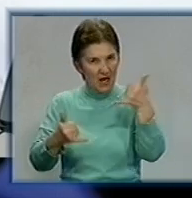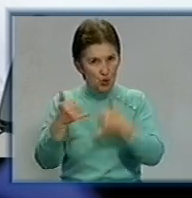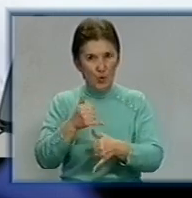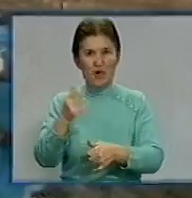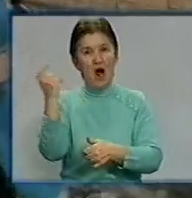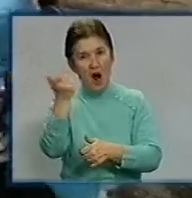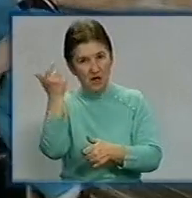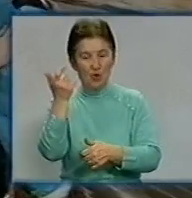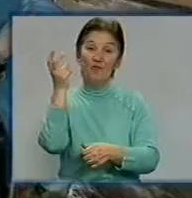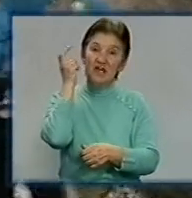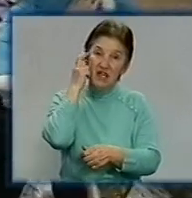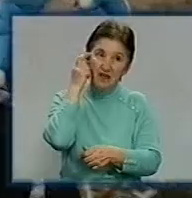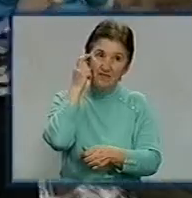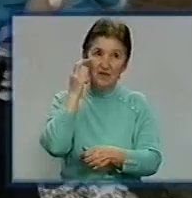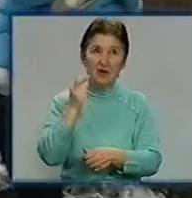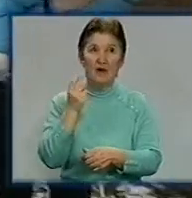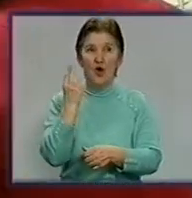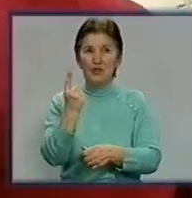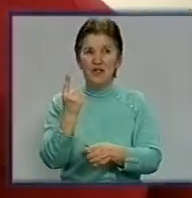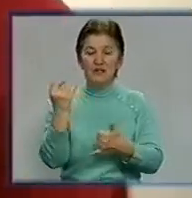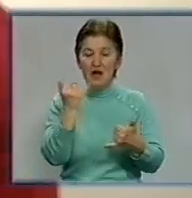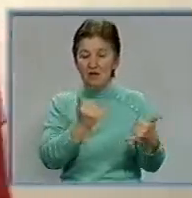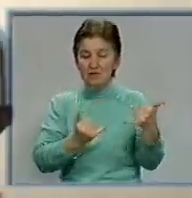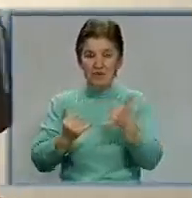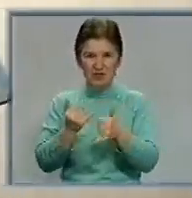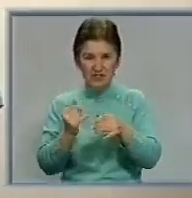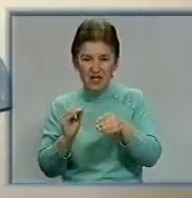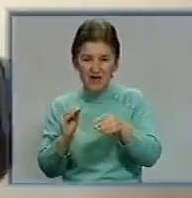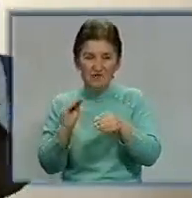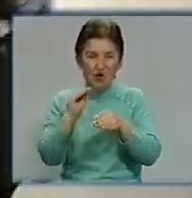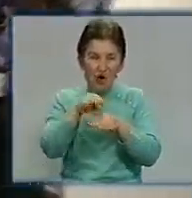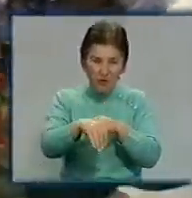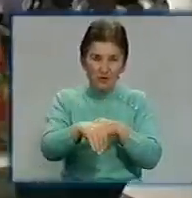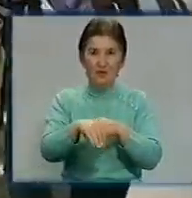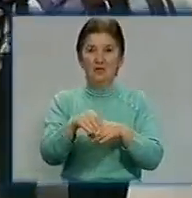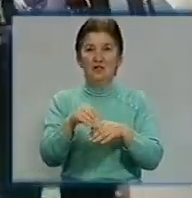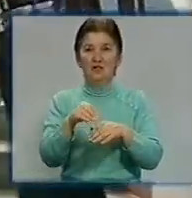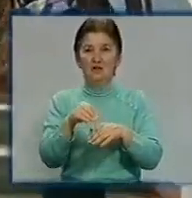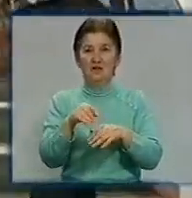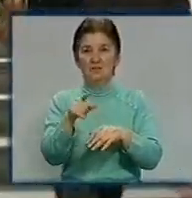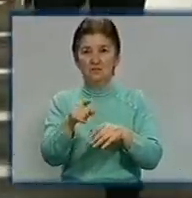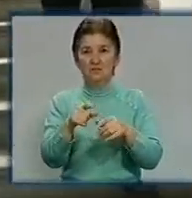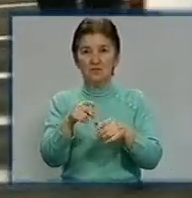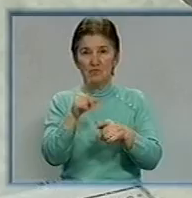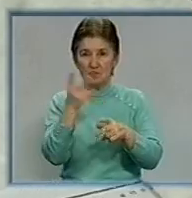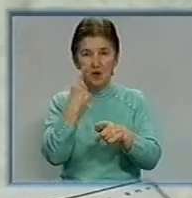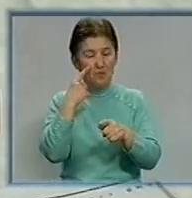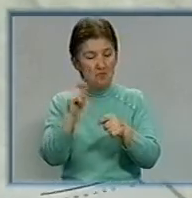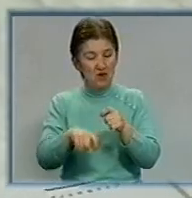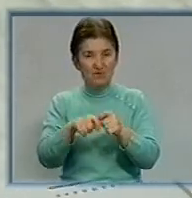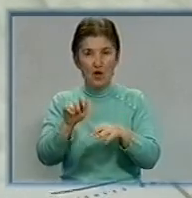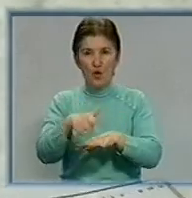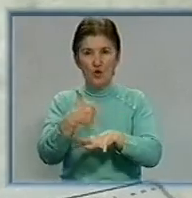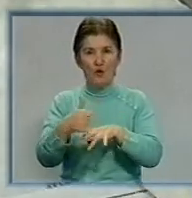На один хімічний компонент, який найчастіше зустрічається у бавовненій продукції формальдегід, підгузки взялось перевірити головне